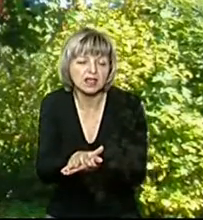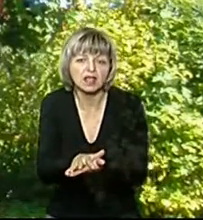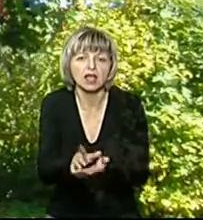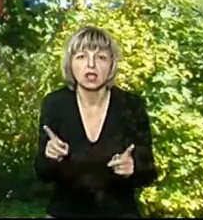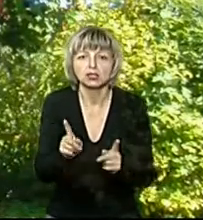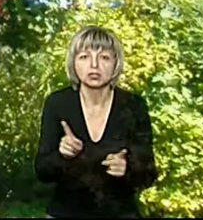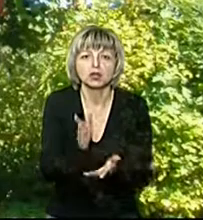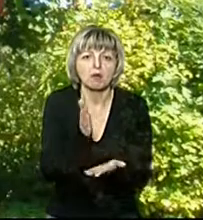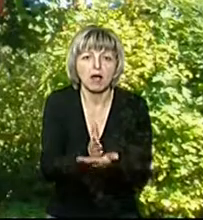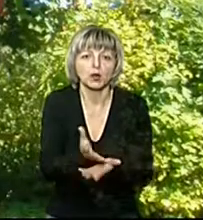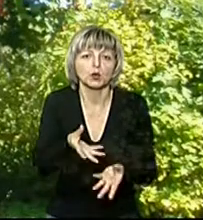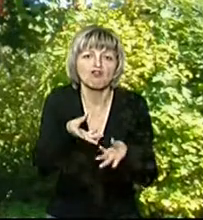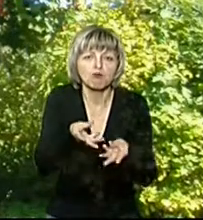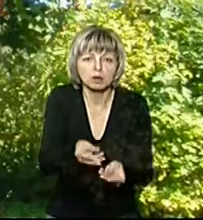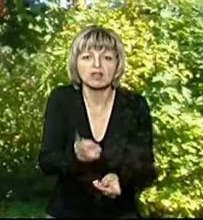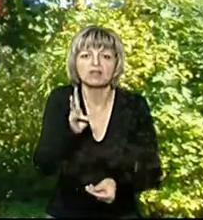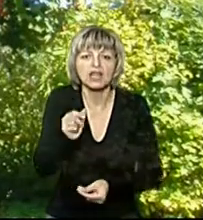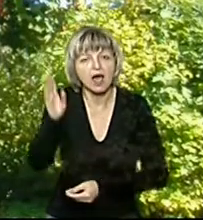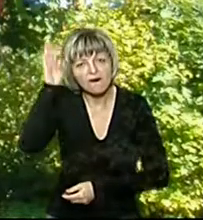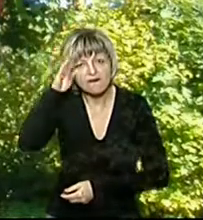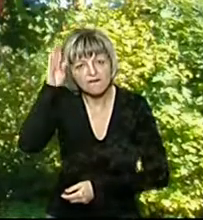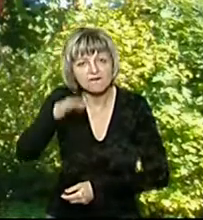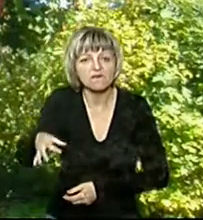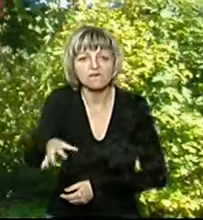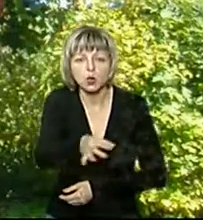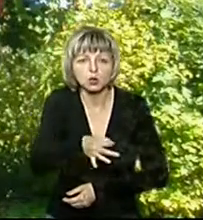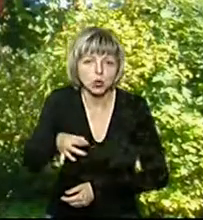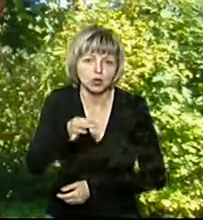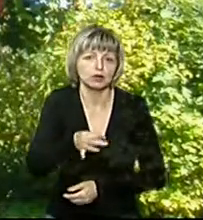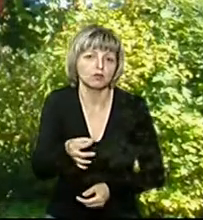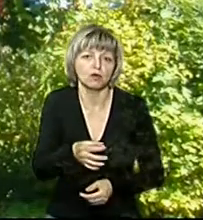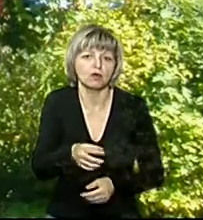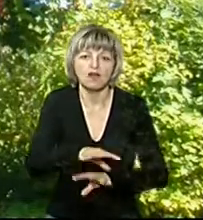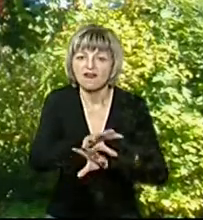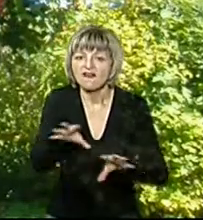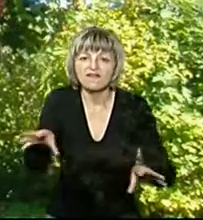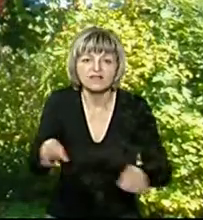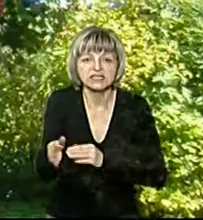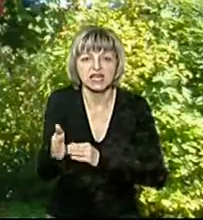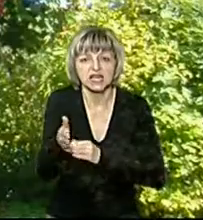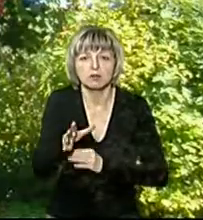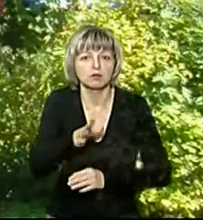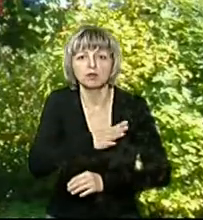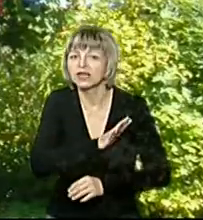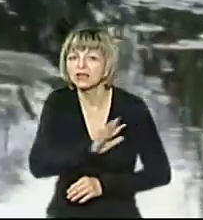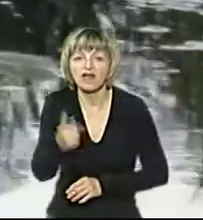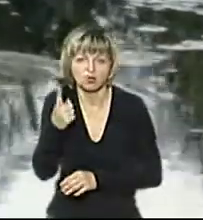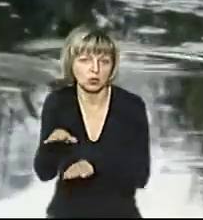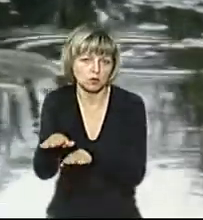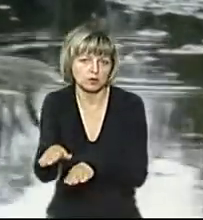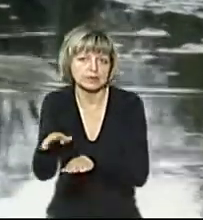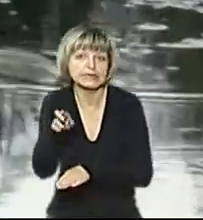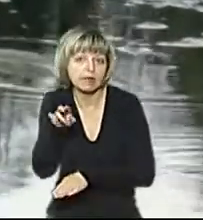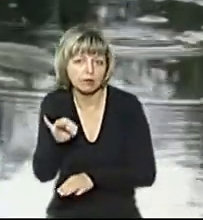що мають вплив на водойму, то просто обсяг теї всеї загиблої риби був би не в одному місті, а